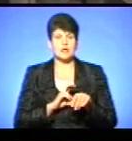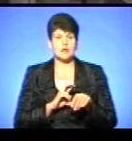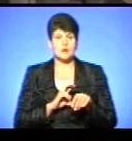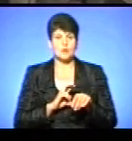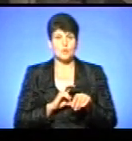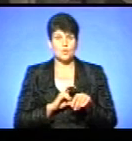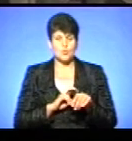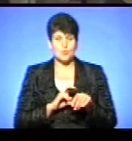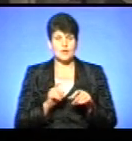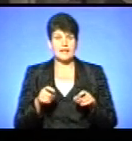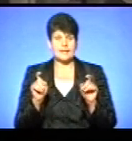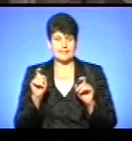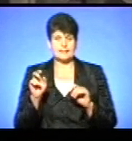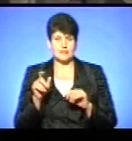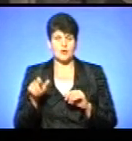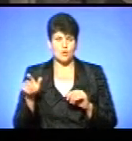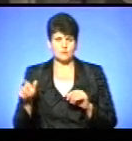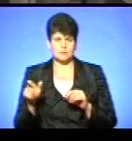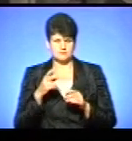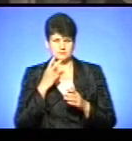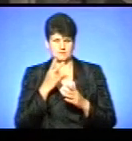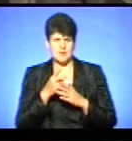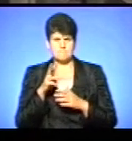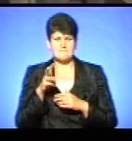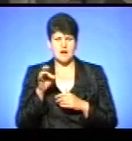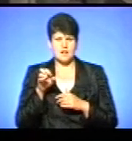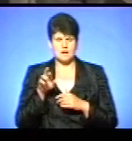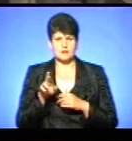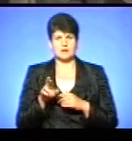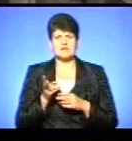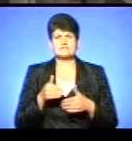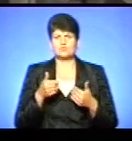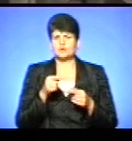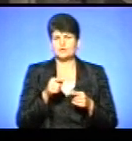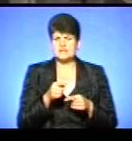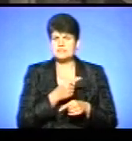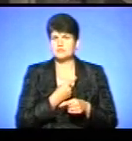малярію у пацієнтки, яка звернулася до них за медичною допомогою.